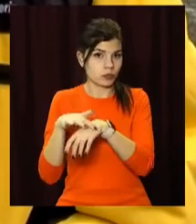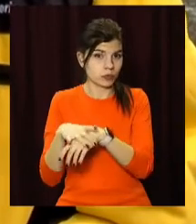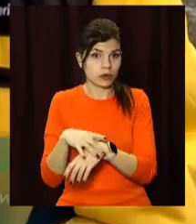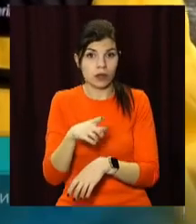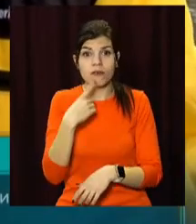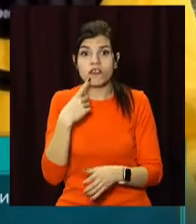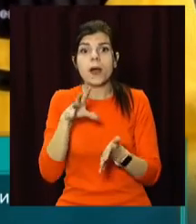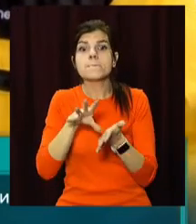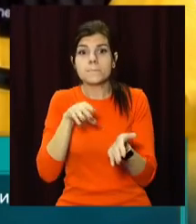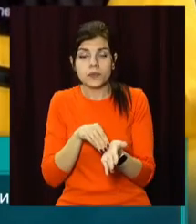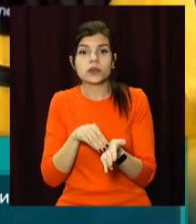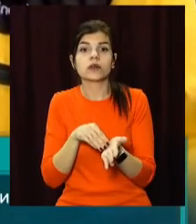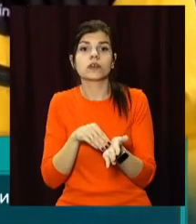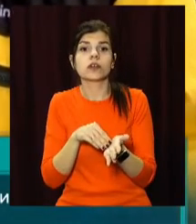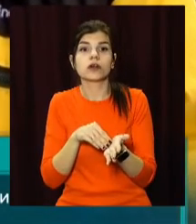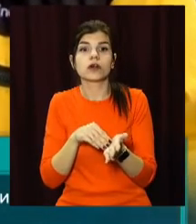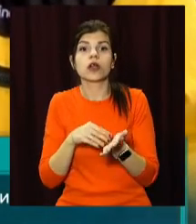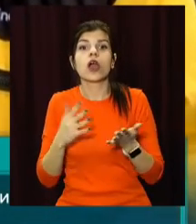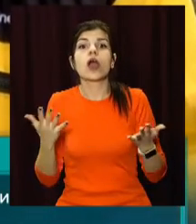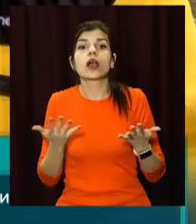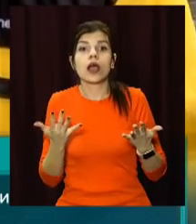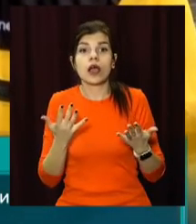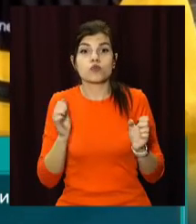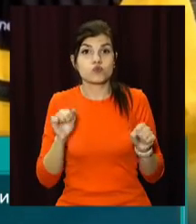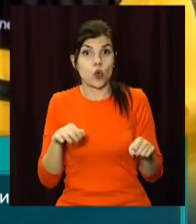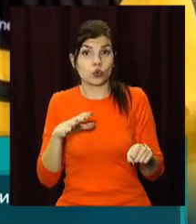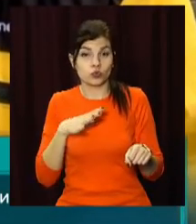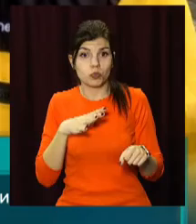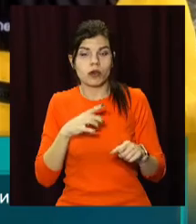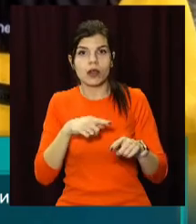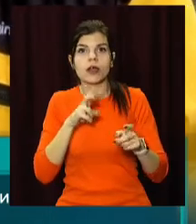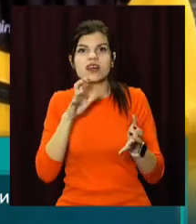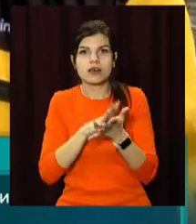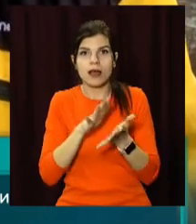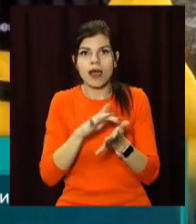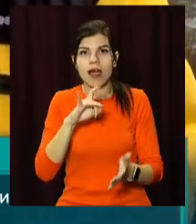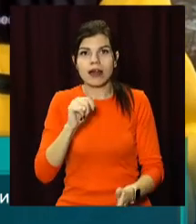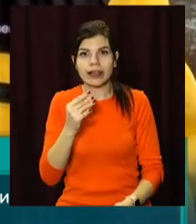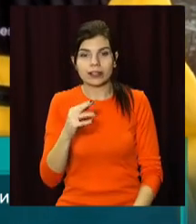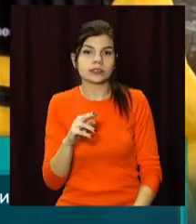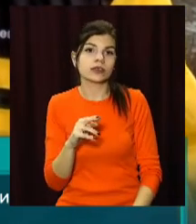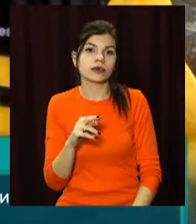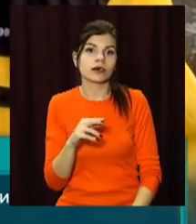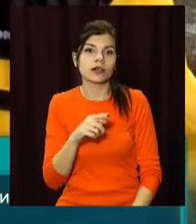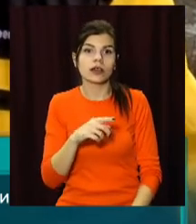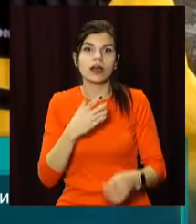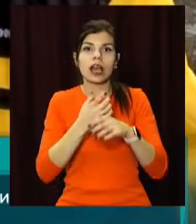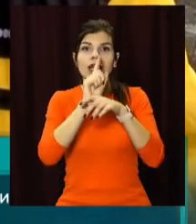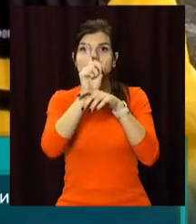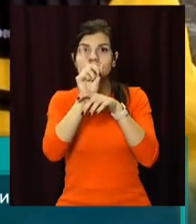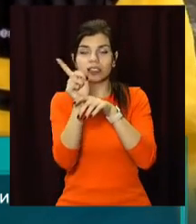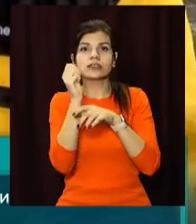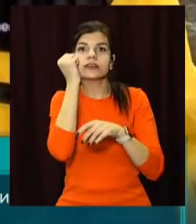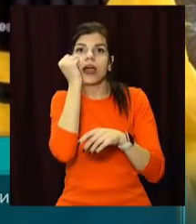приклади можливих речей, які можуть мати реактивне забруднення, це стрілки старих годинників або